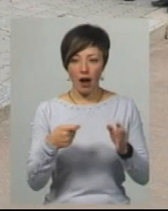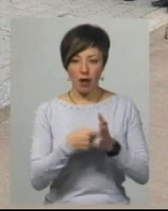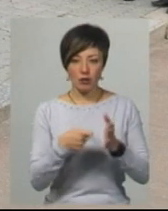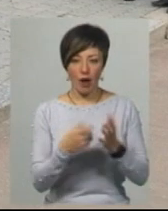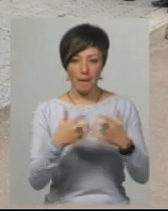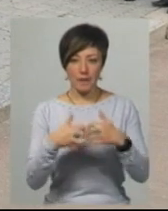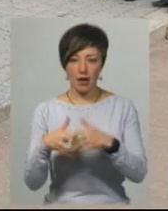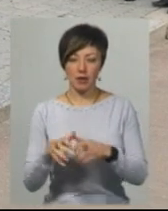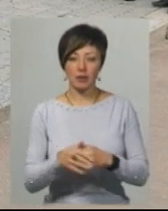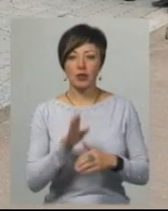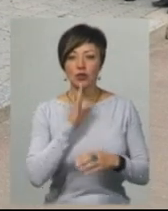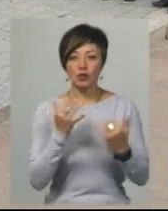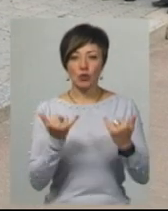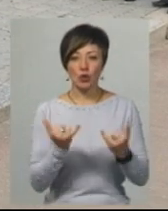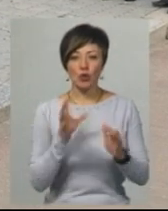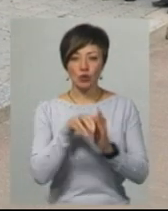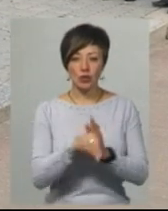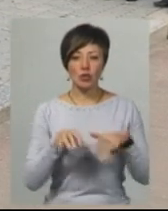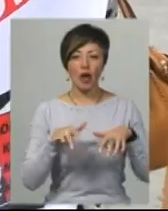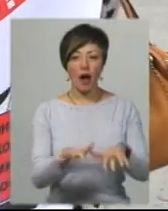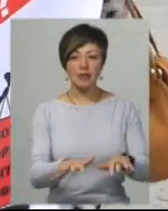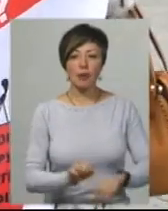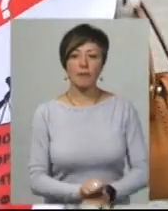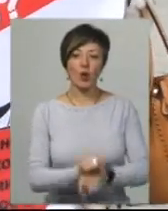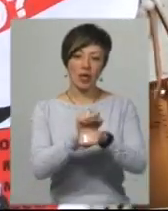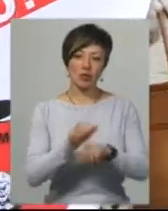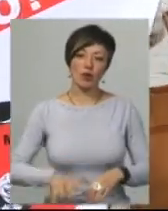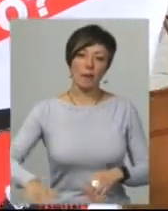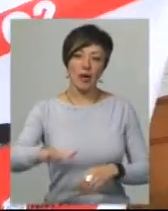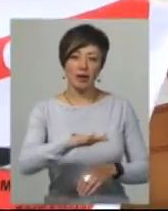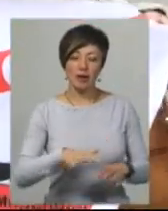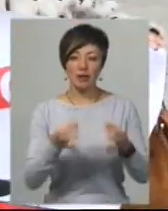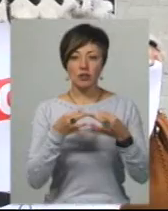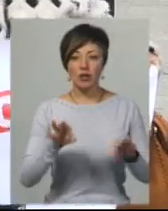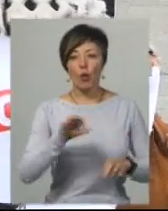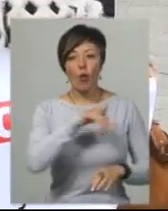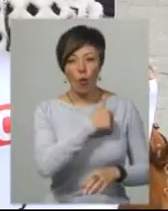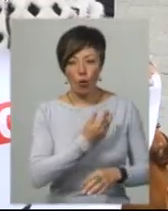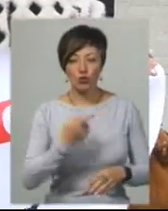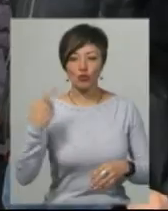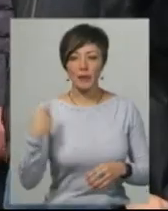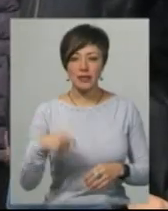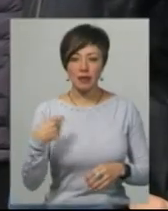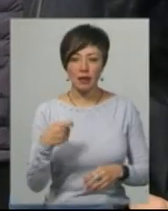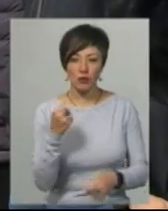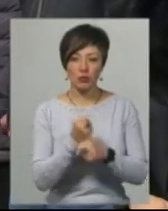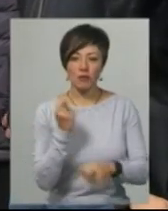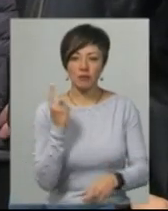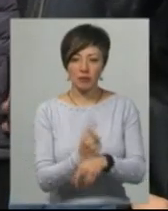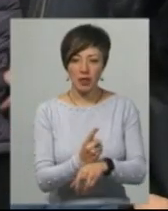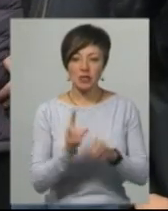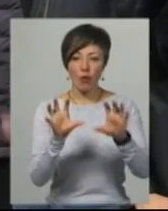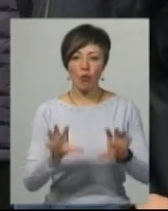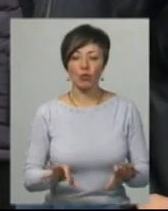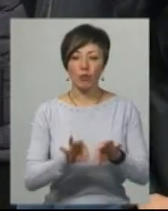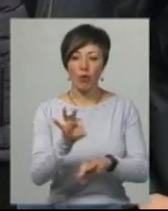апаратів. Майя Гостюхіна сьогодні долучилася до акції протесту на майдані Незалежності. Каже, хоче, аби президент наклав вету на законопроект щодо